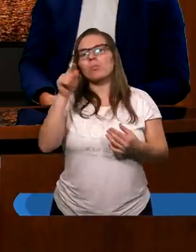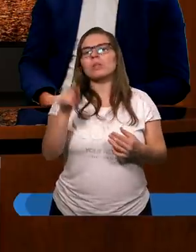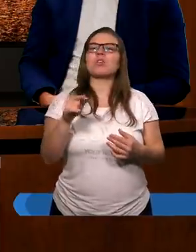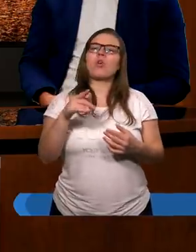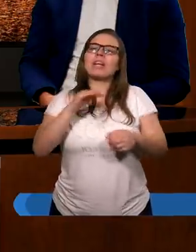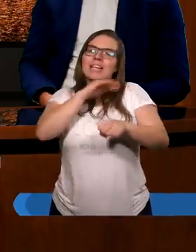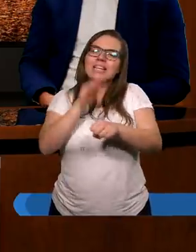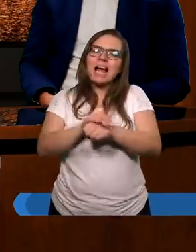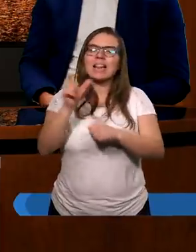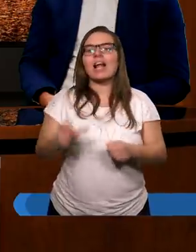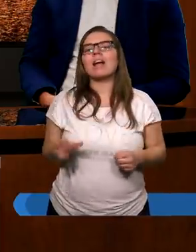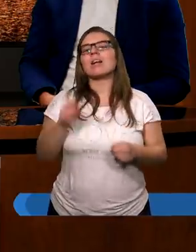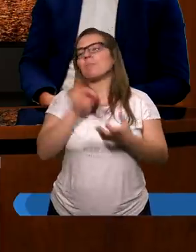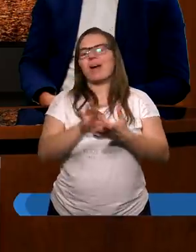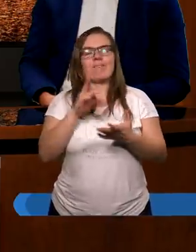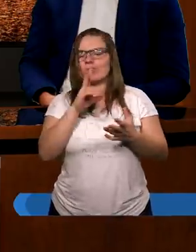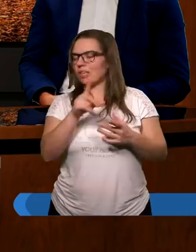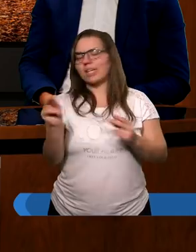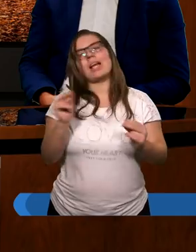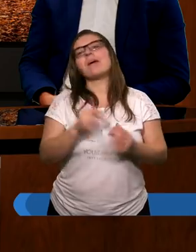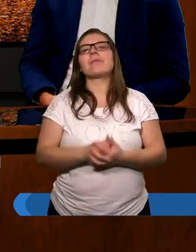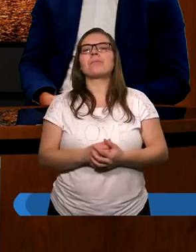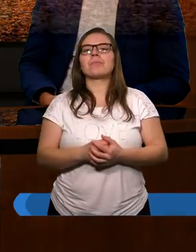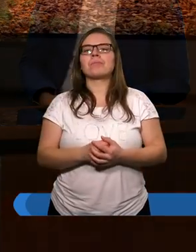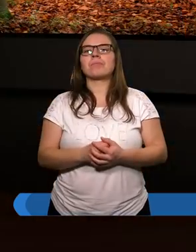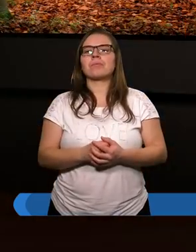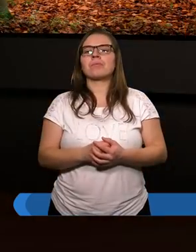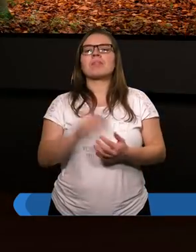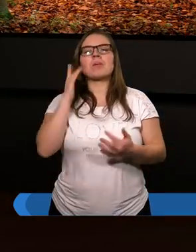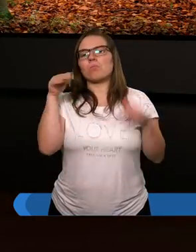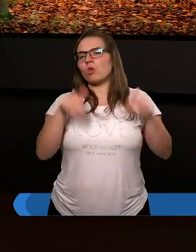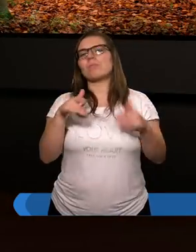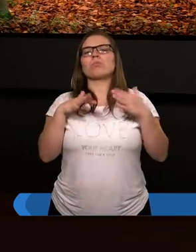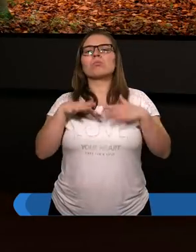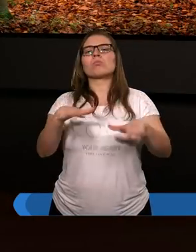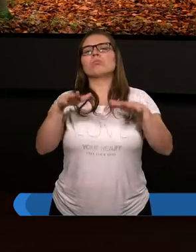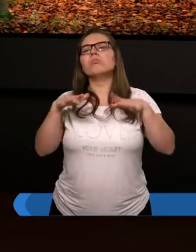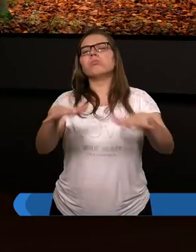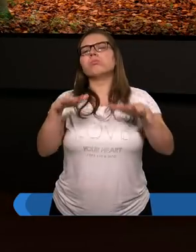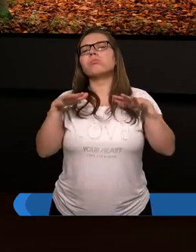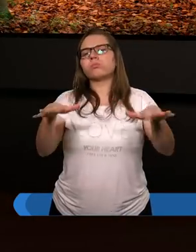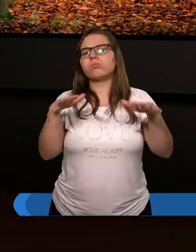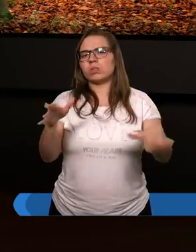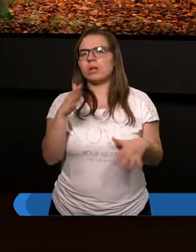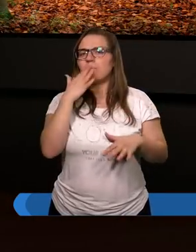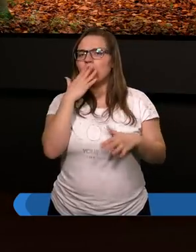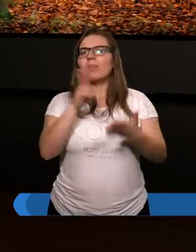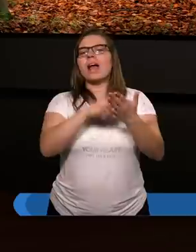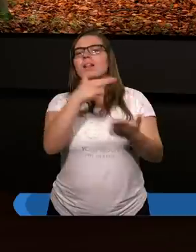wyjednać? Na pewno nie. Będziemy jeszcze wiele mówić na temat